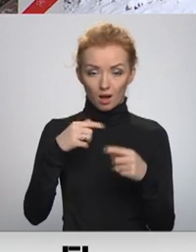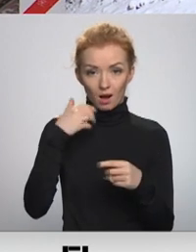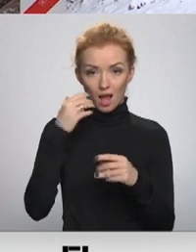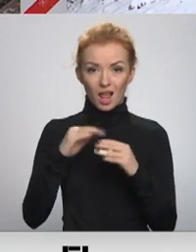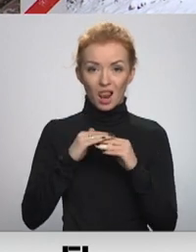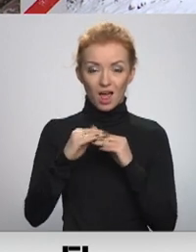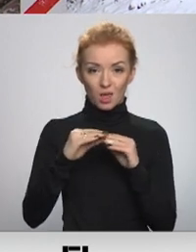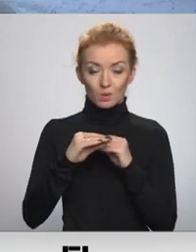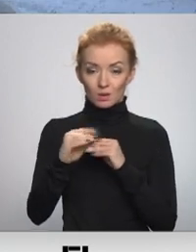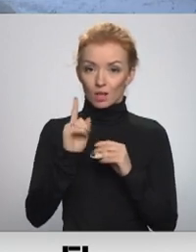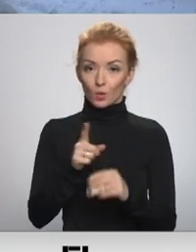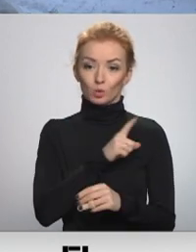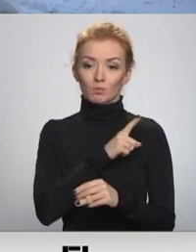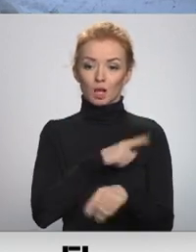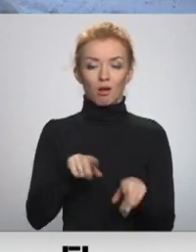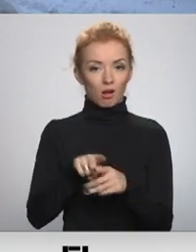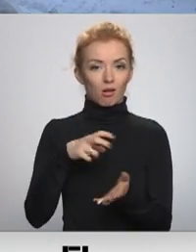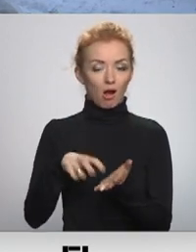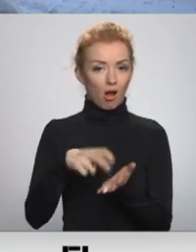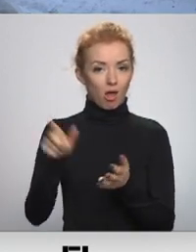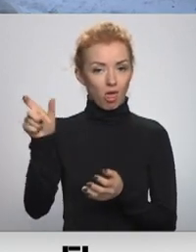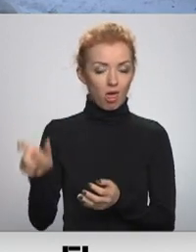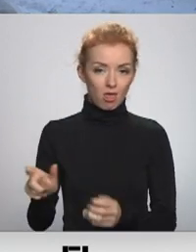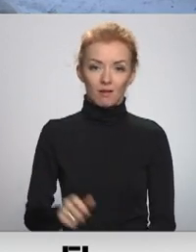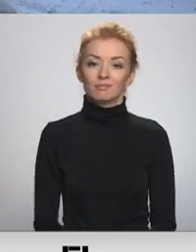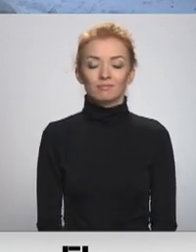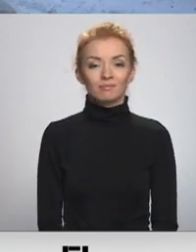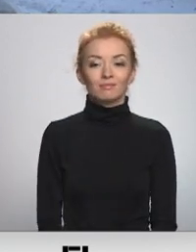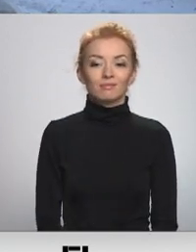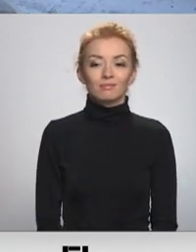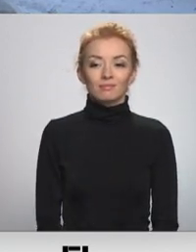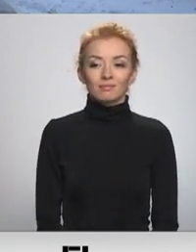var apbildot, īpaši uzmanīgiem jābūt arī gājējiem. Dāvids Frenefelds, Andris Priedītis, Latvijas Televijas.